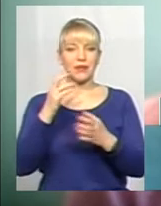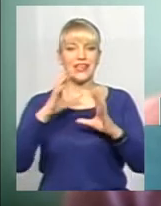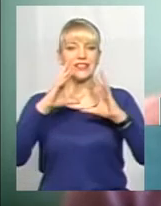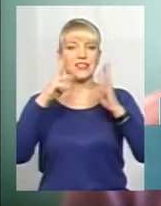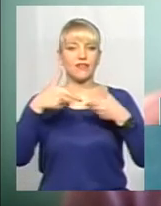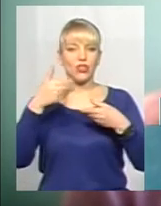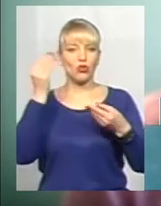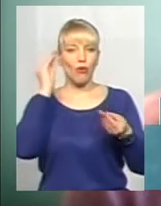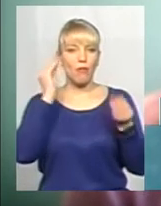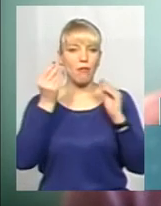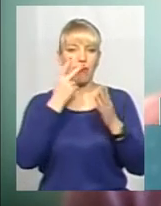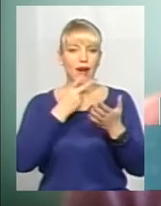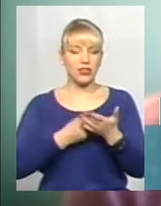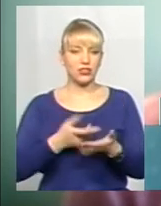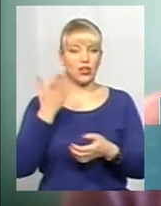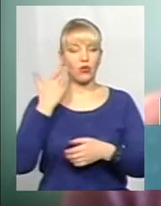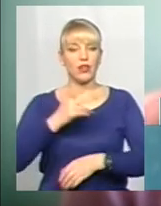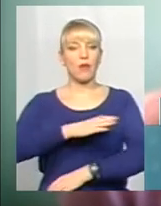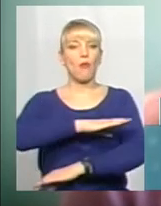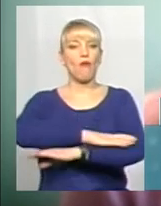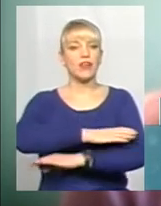коли поведінка,